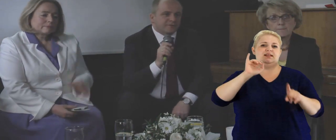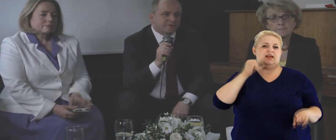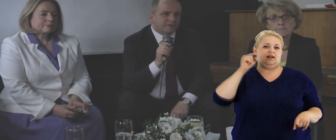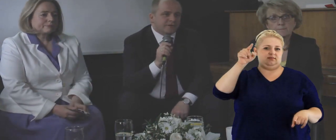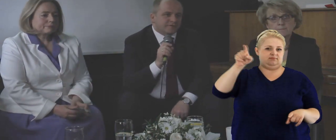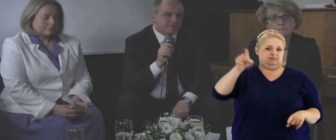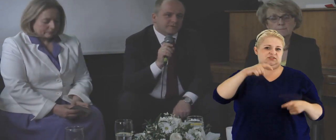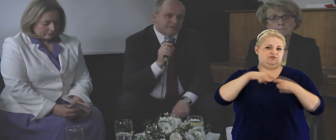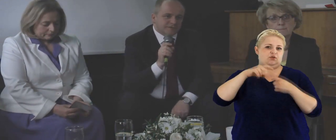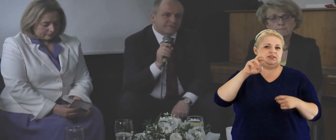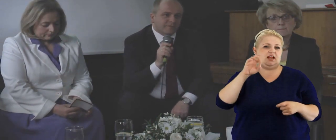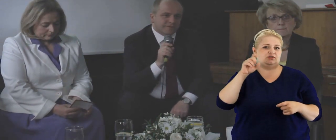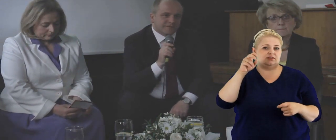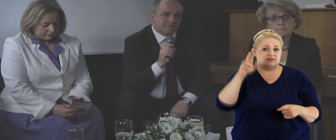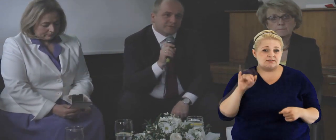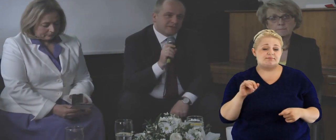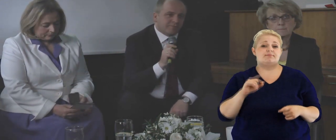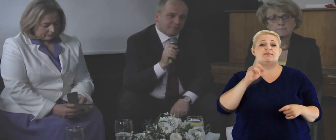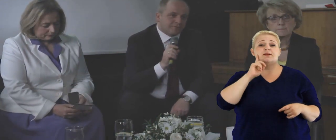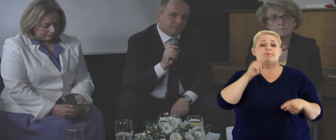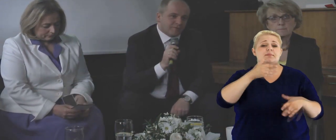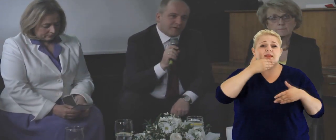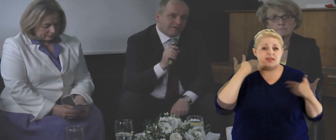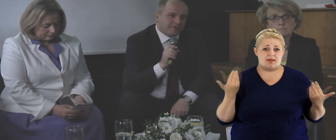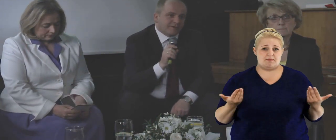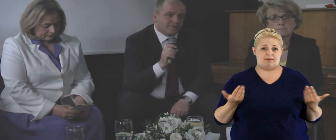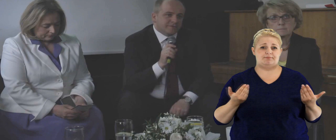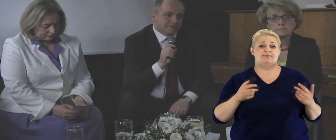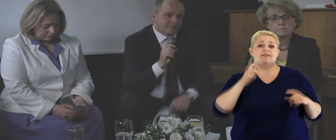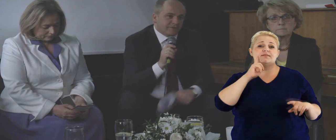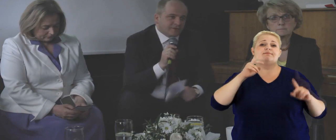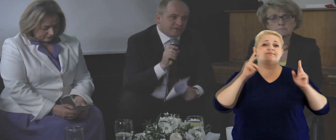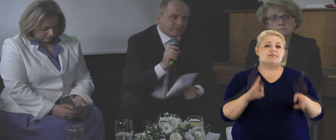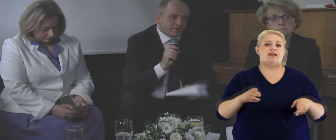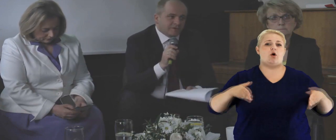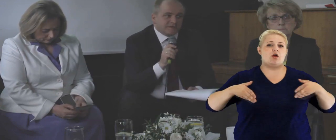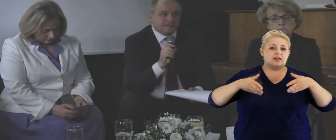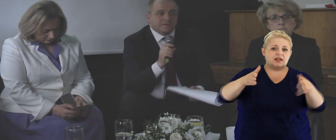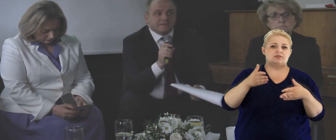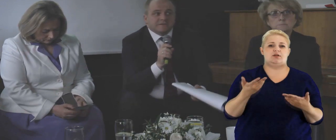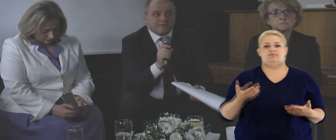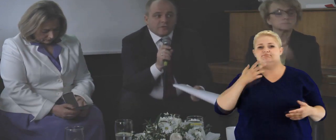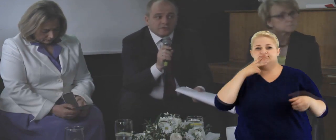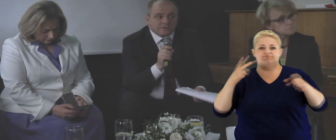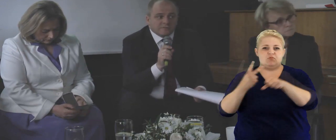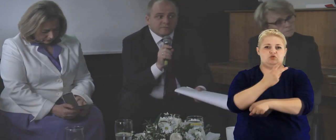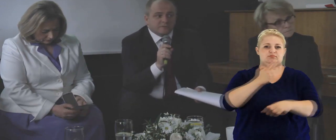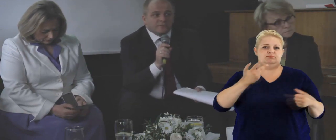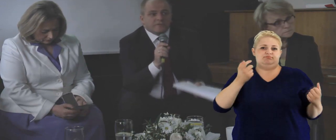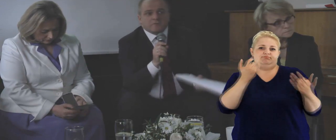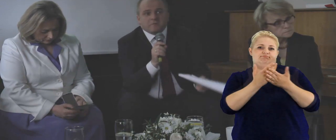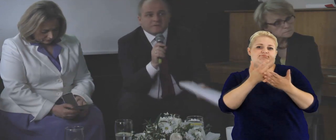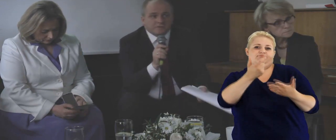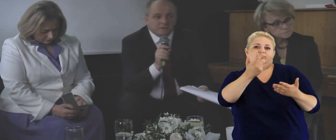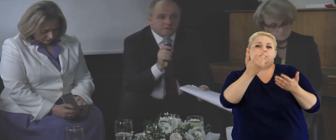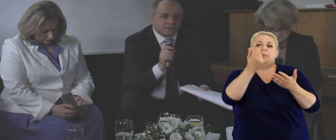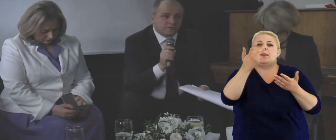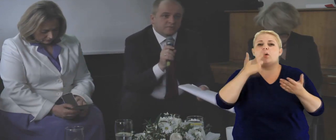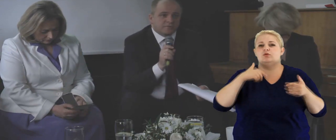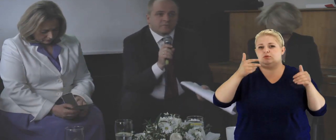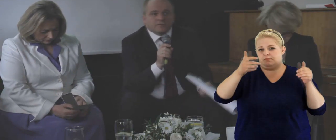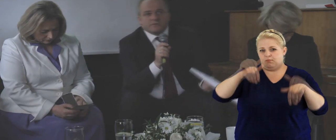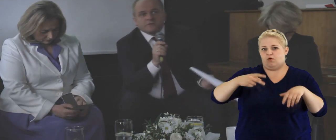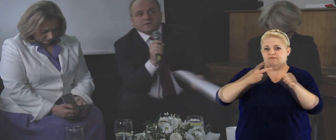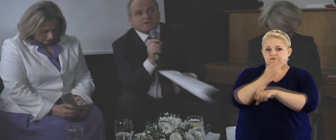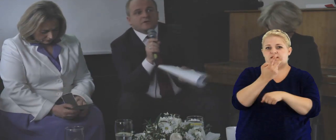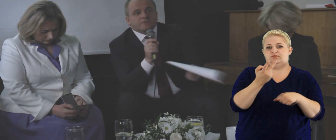taka doktryna jak w Związku Radzieckim w sprawie seksu, że tego po prostu nie ma. Więc faktycznie na korytarzach nikt nie wchodzi z lobbystów albo bardzo nieliczne